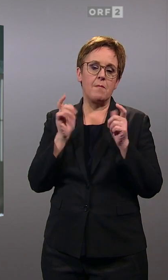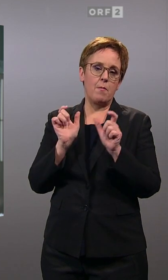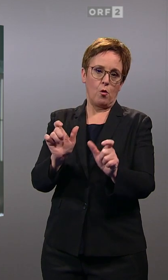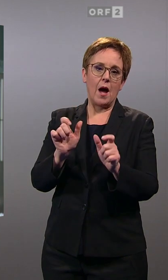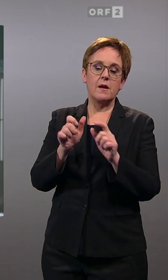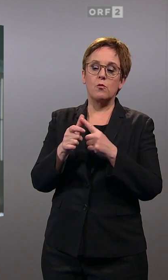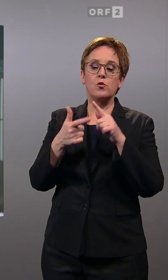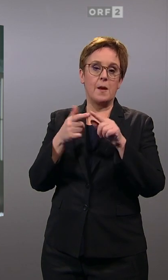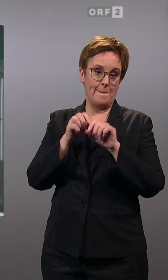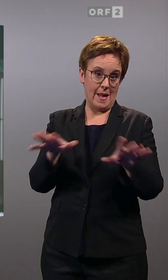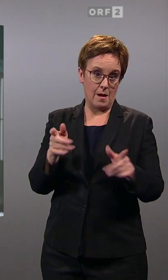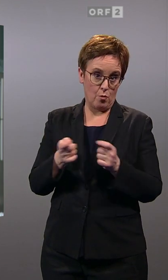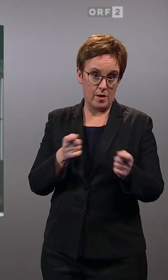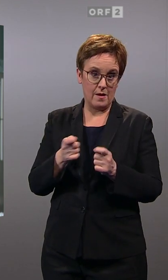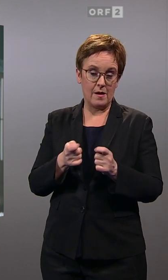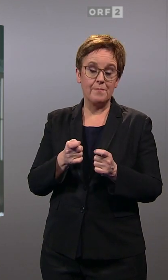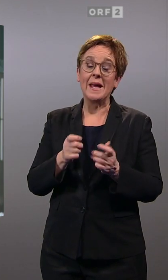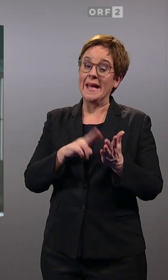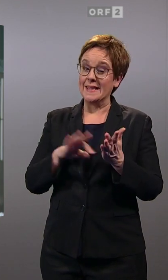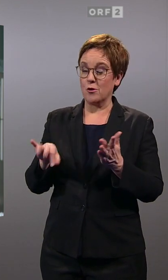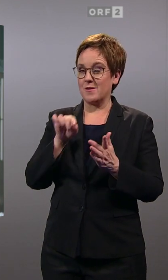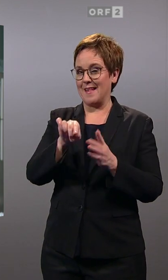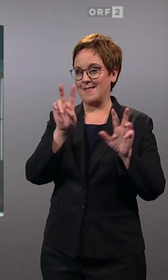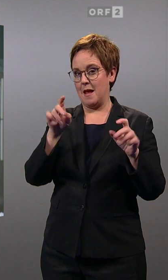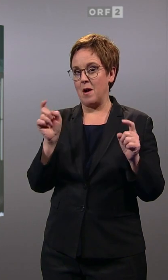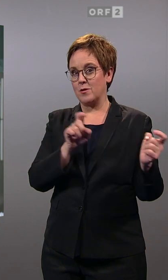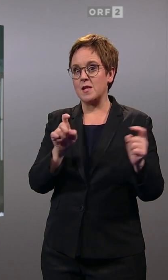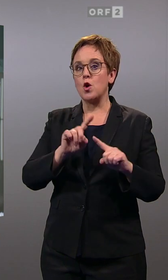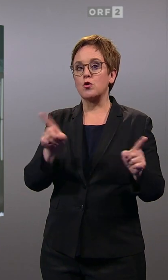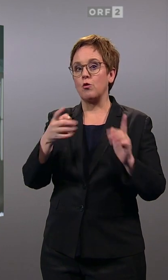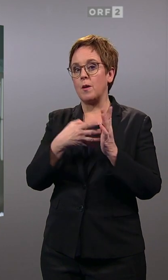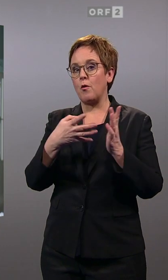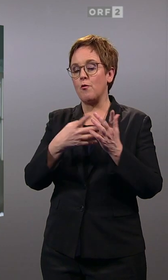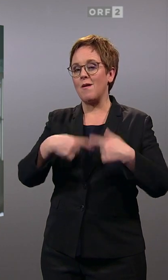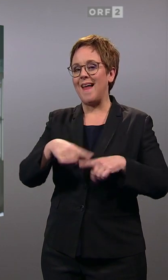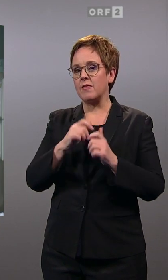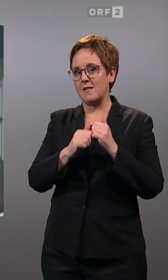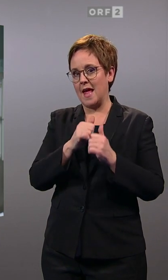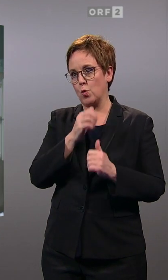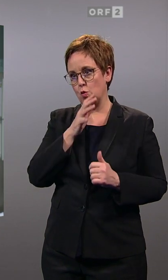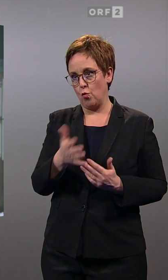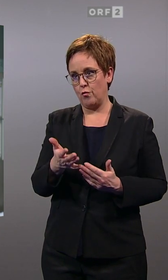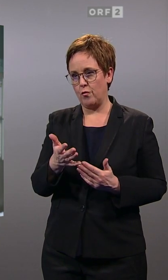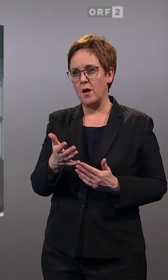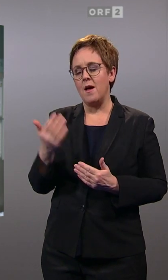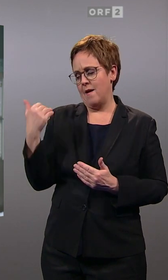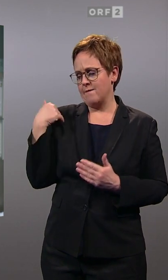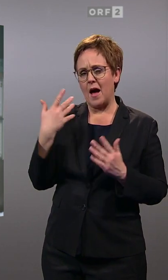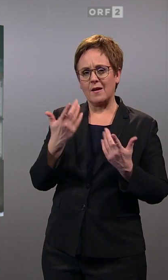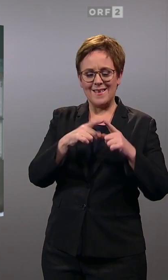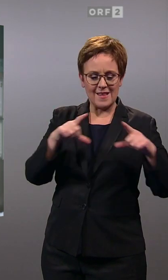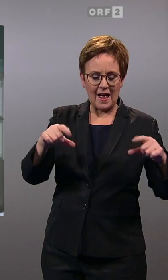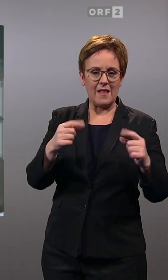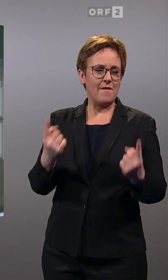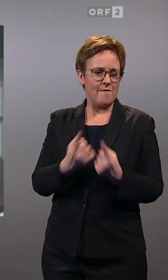Medienpolitik in Niederösterreich für Debatten gesorgt. Hat auch eine Sonderprüfung des Landesrechnungshofes. Der hat Inserate und